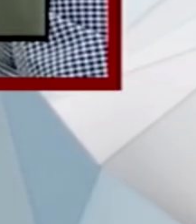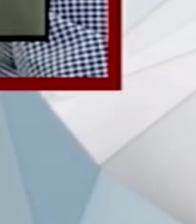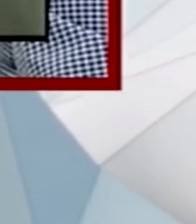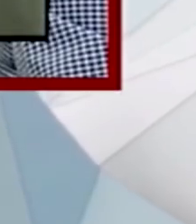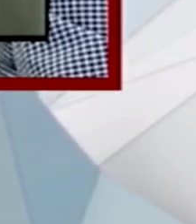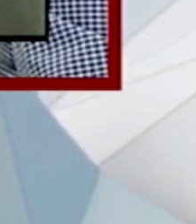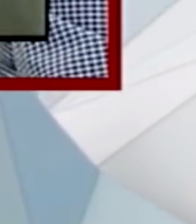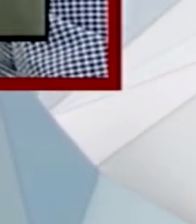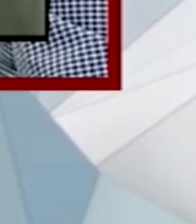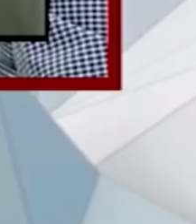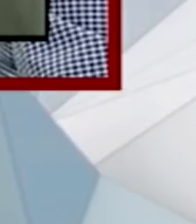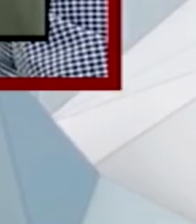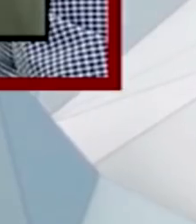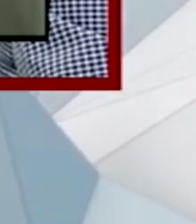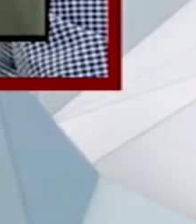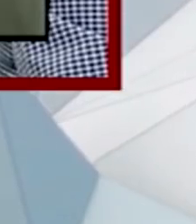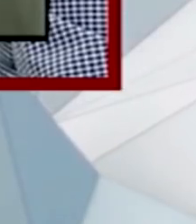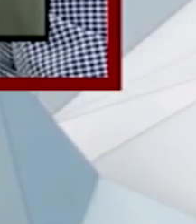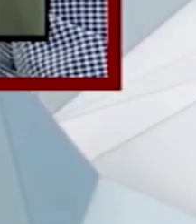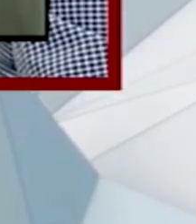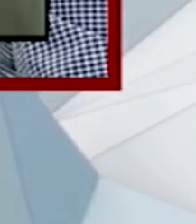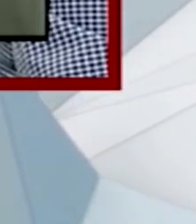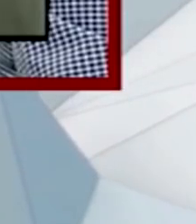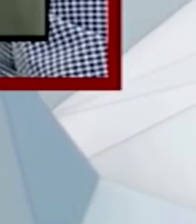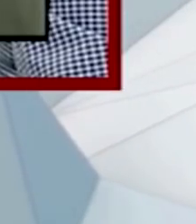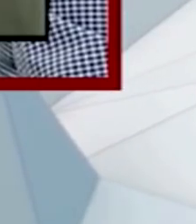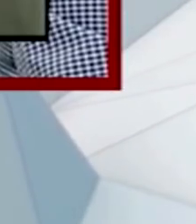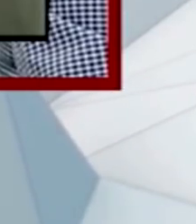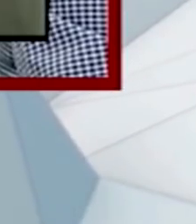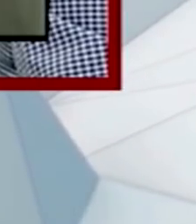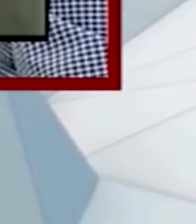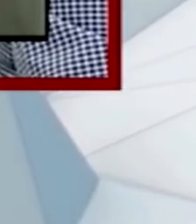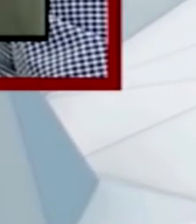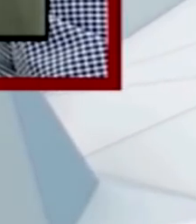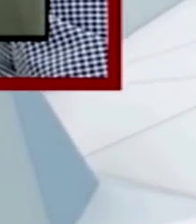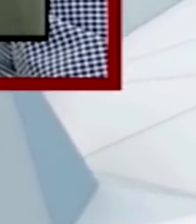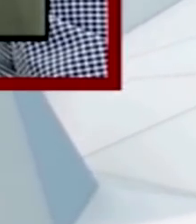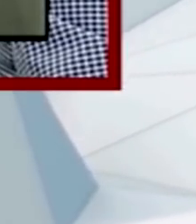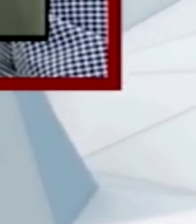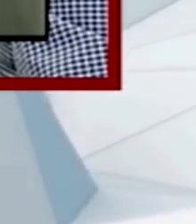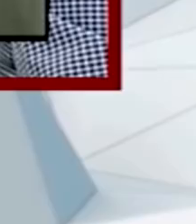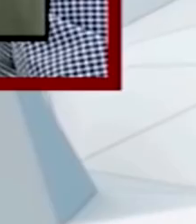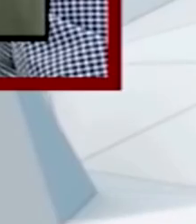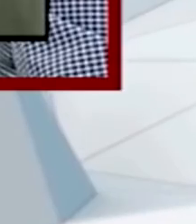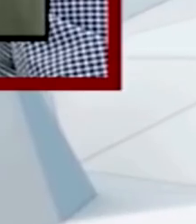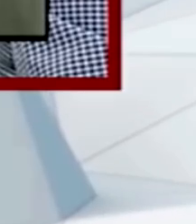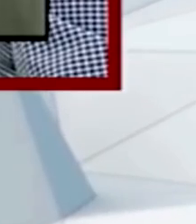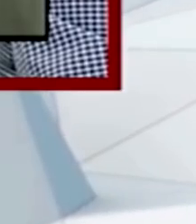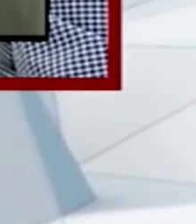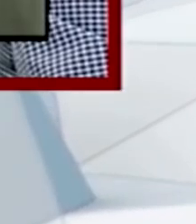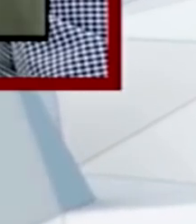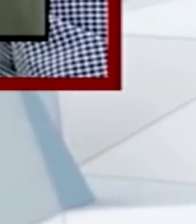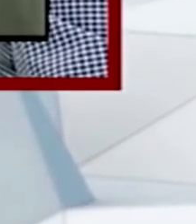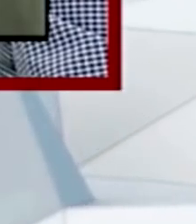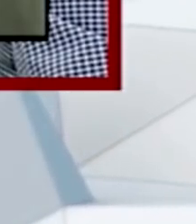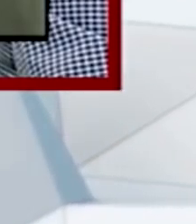Нас не ни треба датум кона и лани, датум што го добивме за кој што славеа со народни пари и потрошиа стоти цилјади евра. Нас ни треба реален датум.